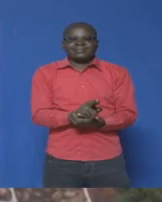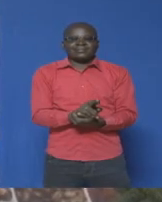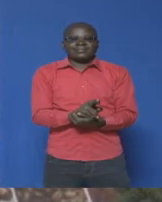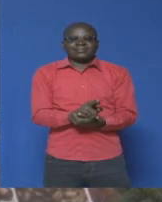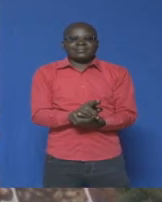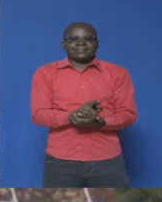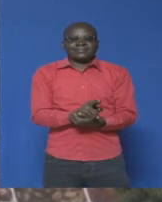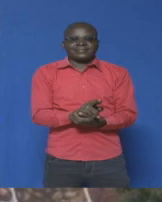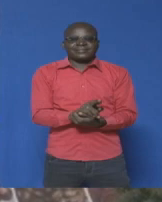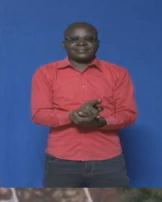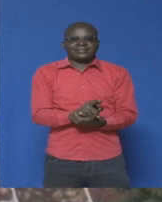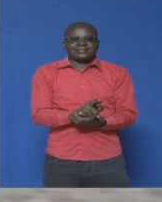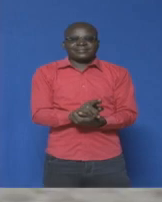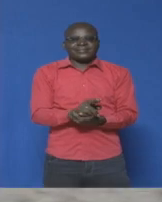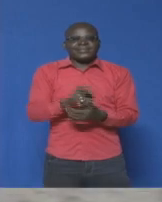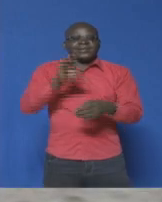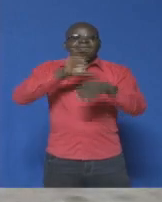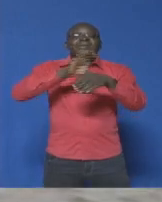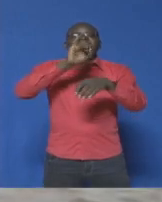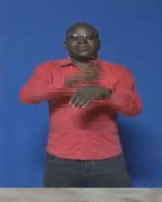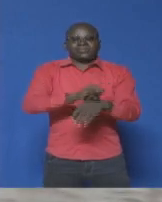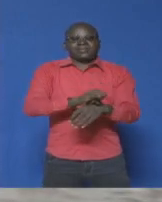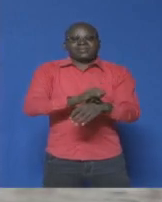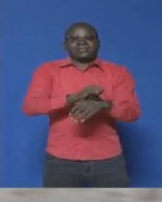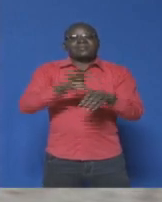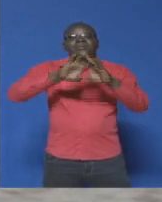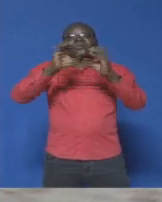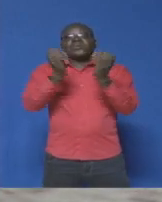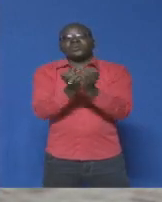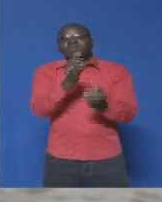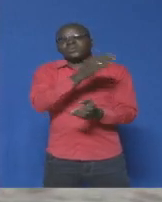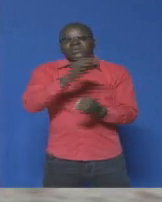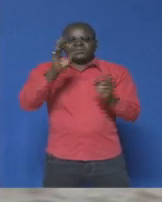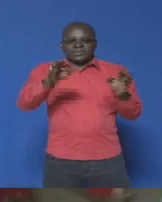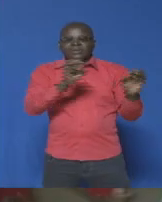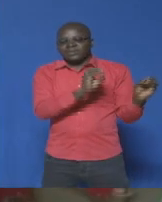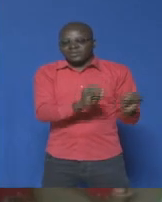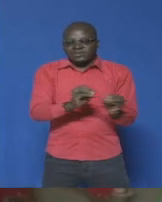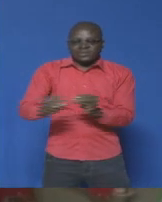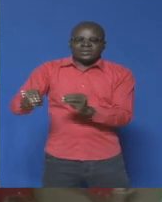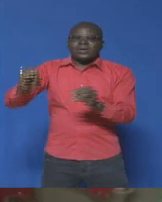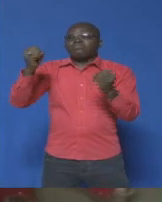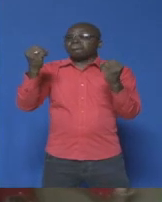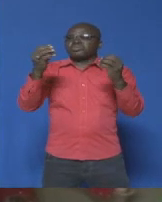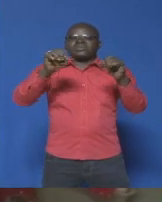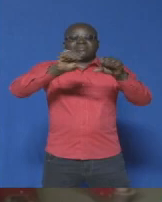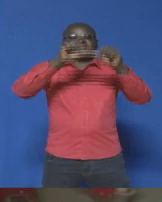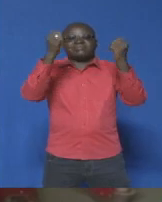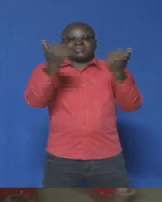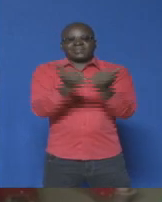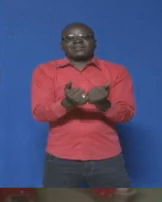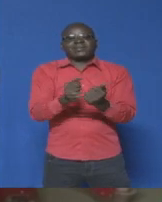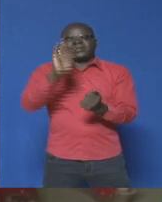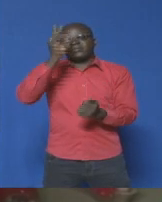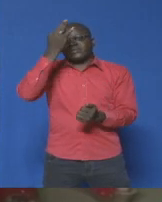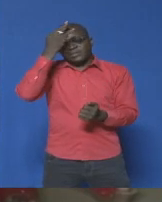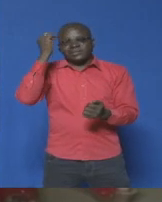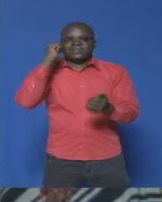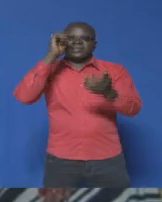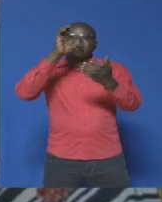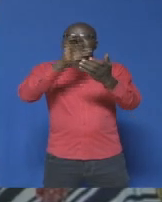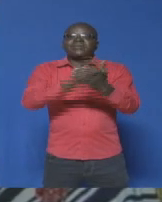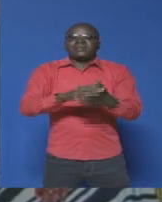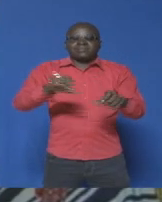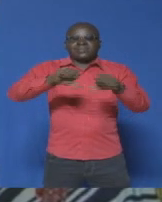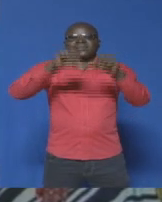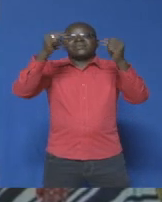A Bichan, ici la communauté Burkinabé est organisée en plusieurs associations. La fédération des femmes leaders d'associations